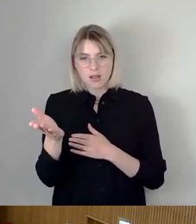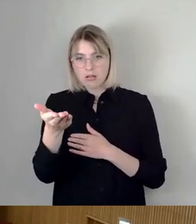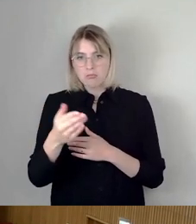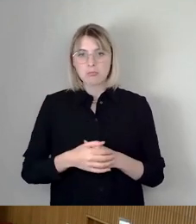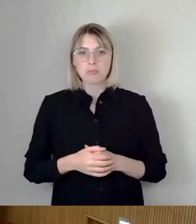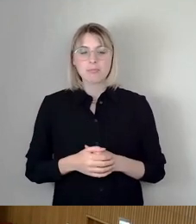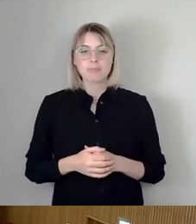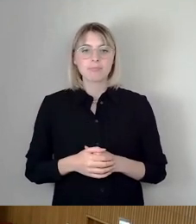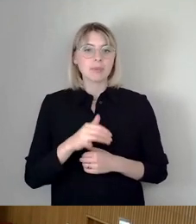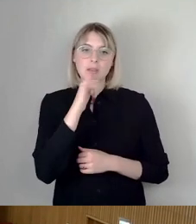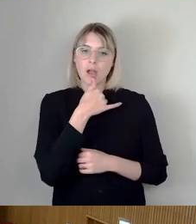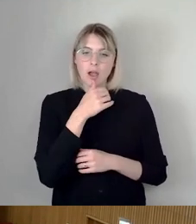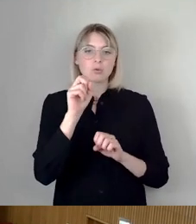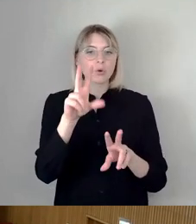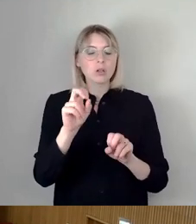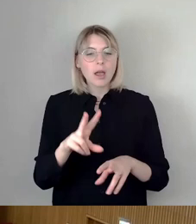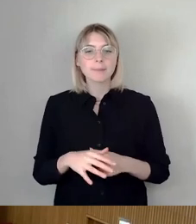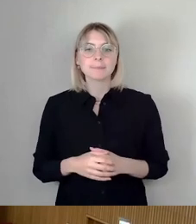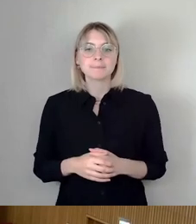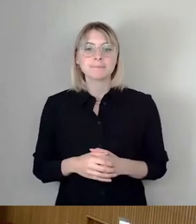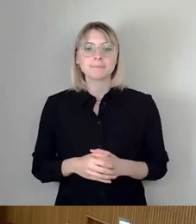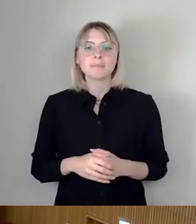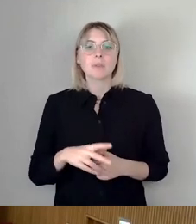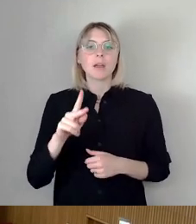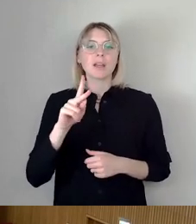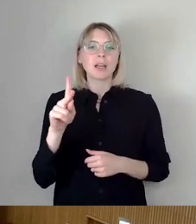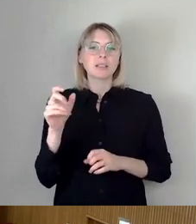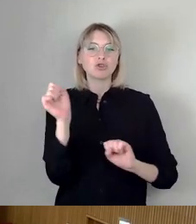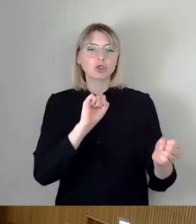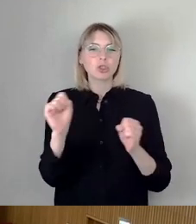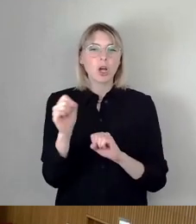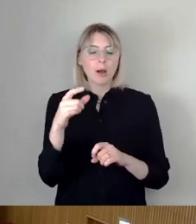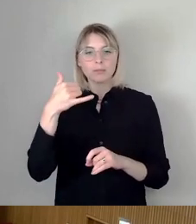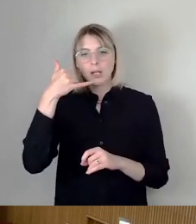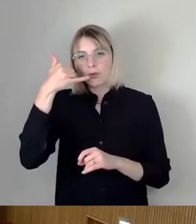Nein. Nein. Okay, dann Herr Christin Sturm. Telefoniert gerade.